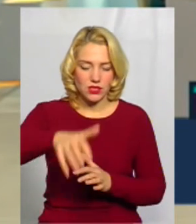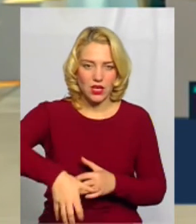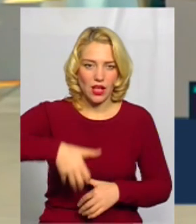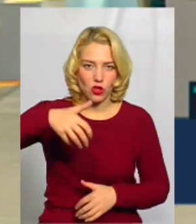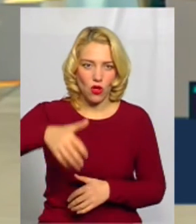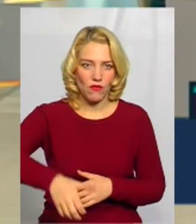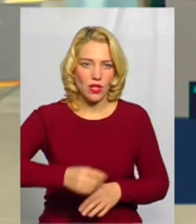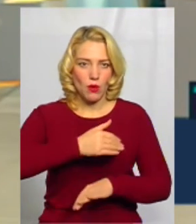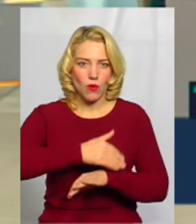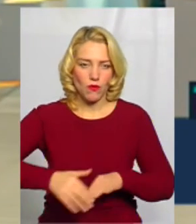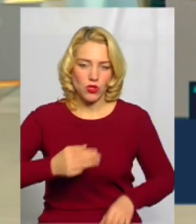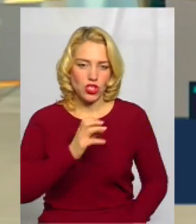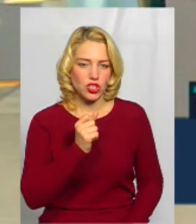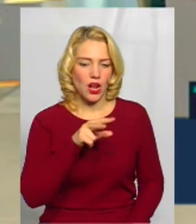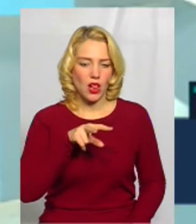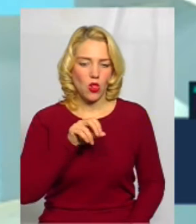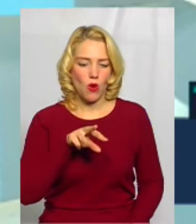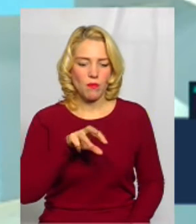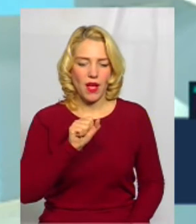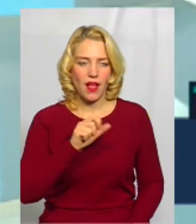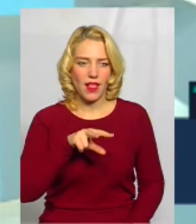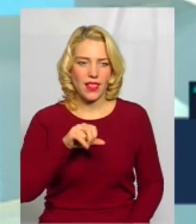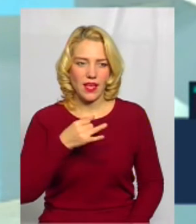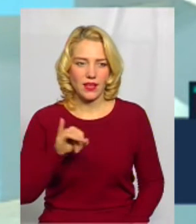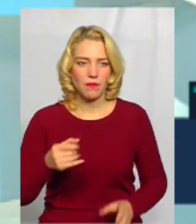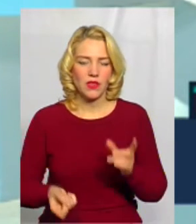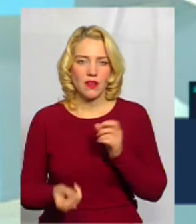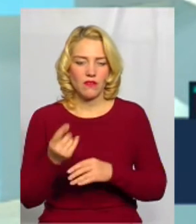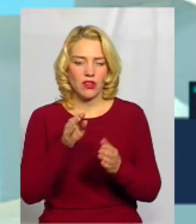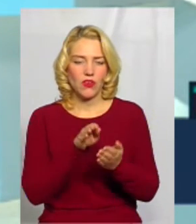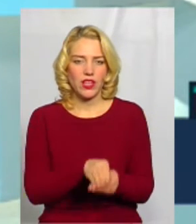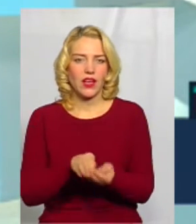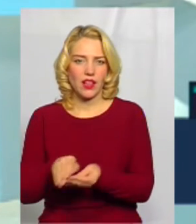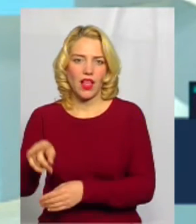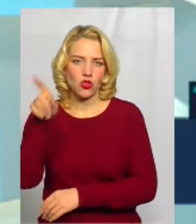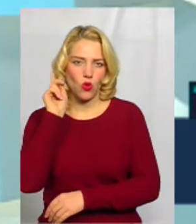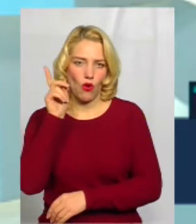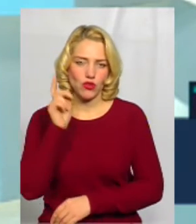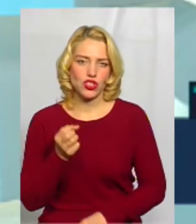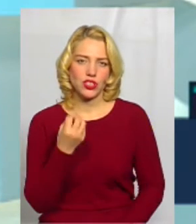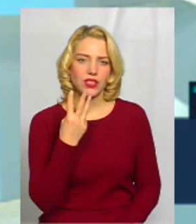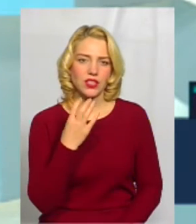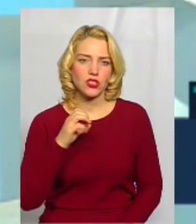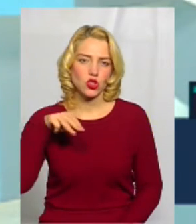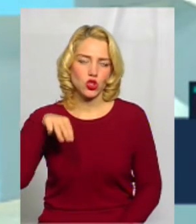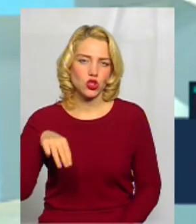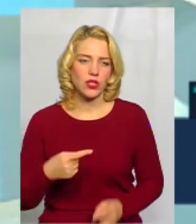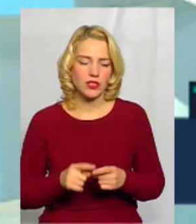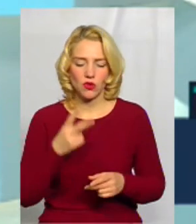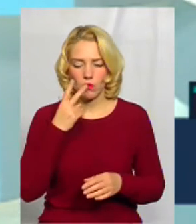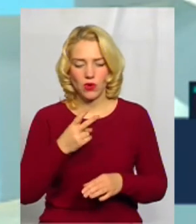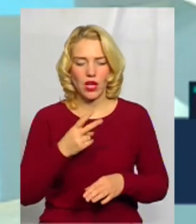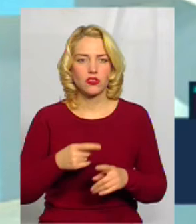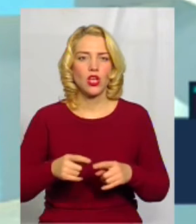Шолом-Алейхема виявили давньоруське 13-го століття кладовище, а воно показує межі розвитку містечка